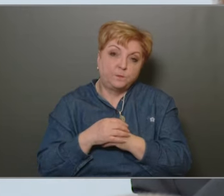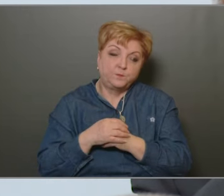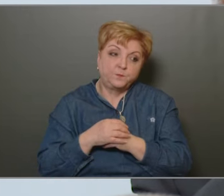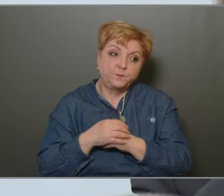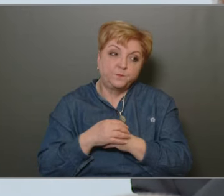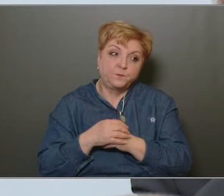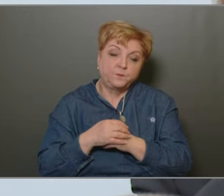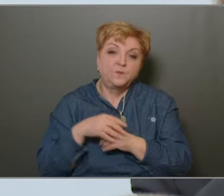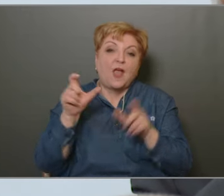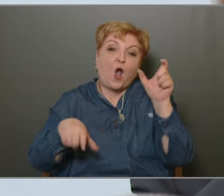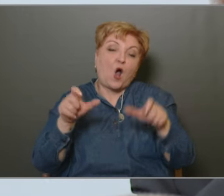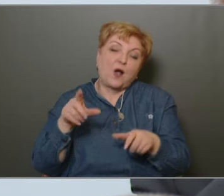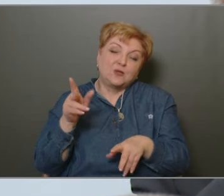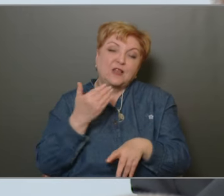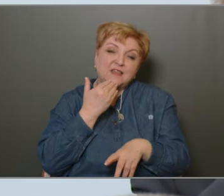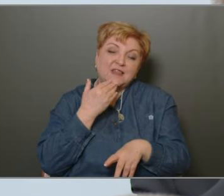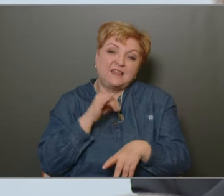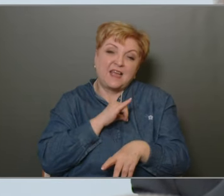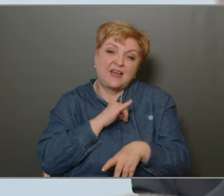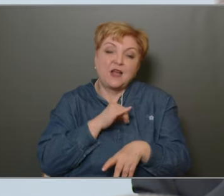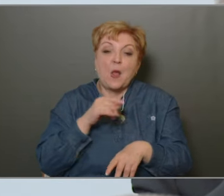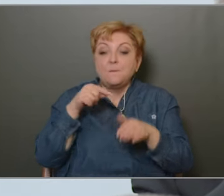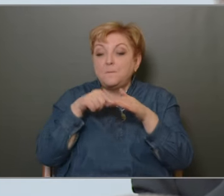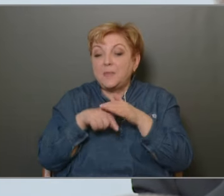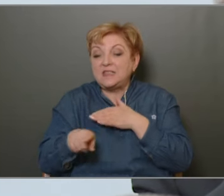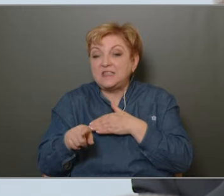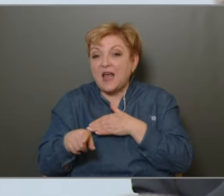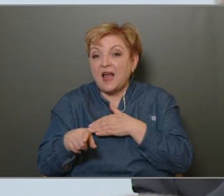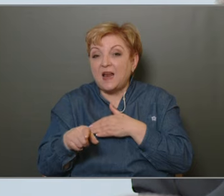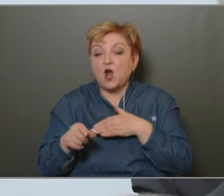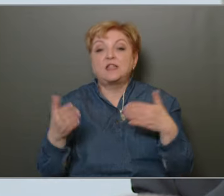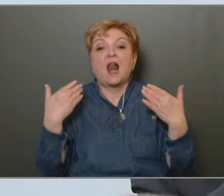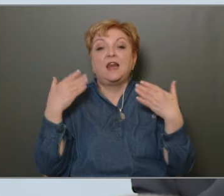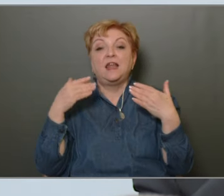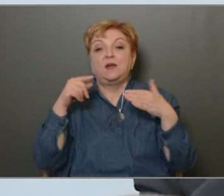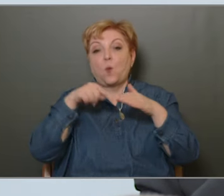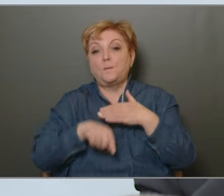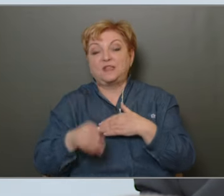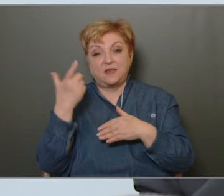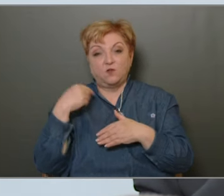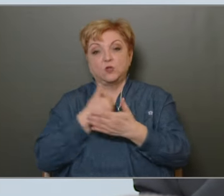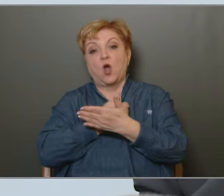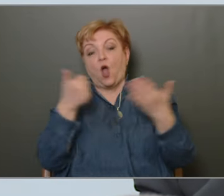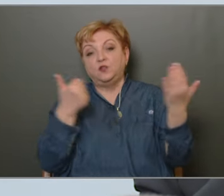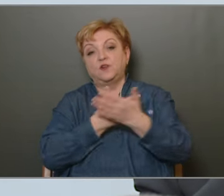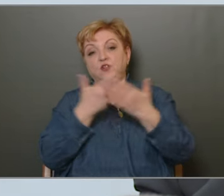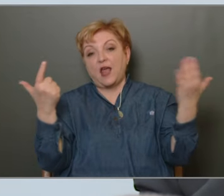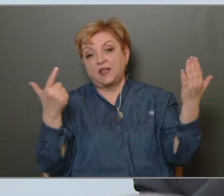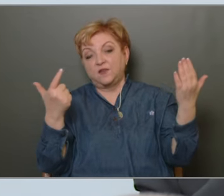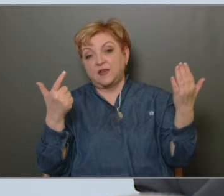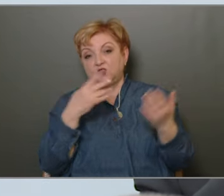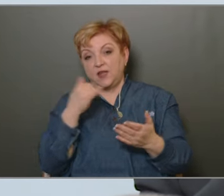azoknak eket érdekel Hogy a pince tulajdonképpen légópince volt, és a 60-as, 70-es években alakítottak ki